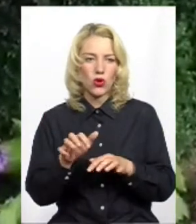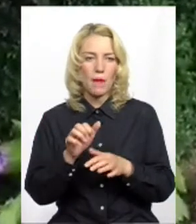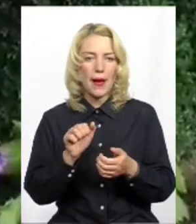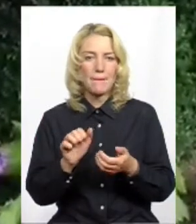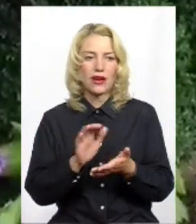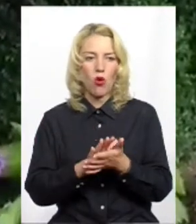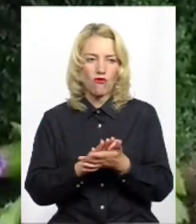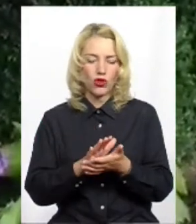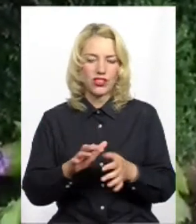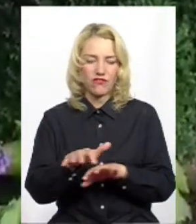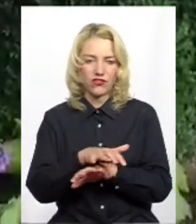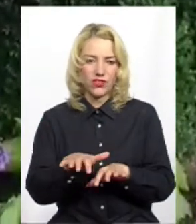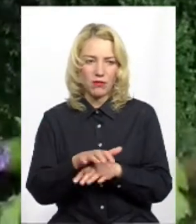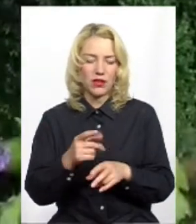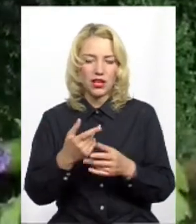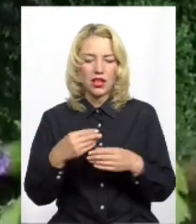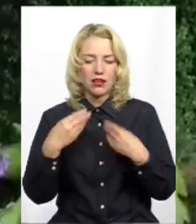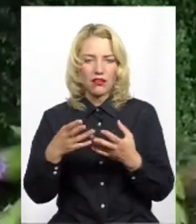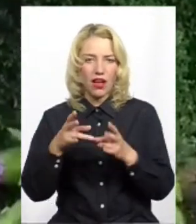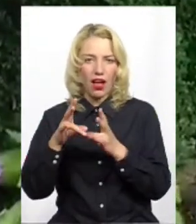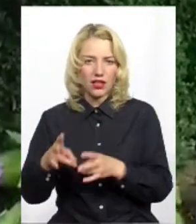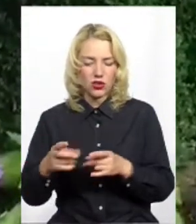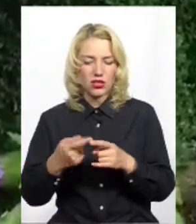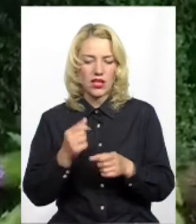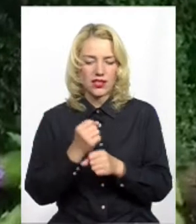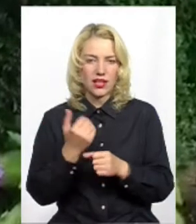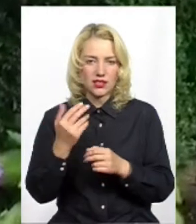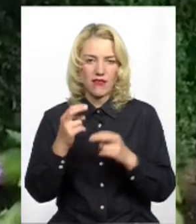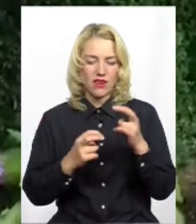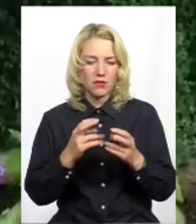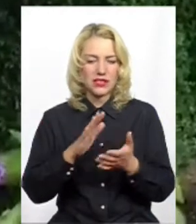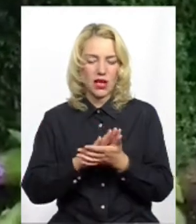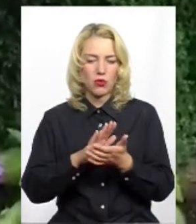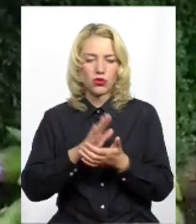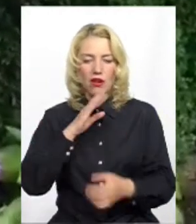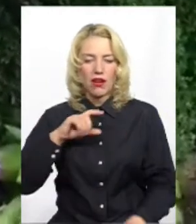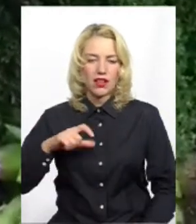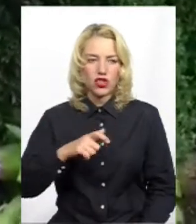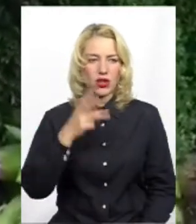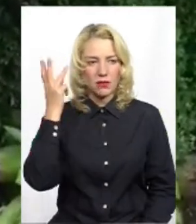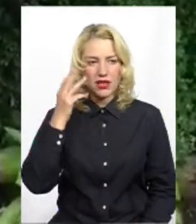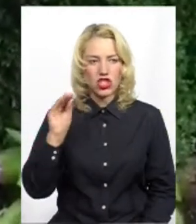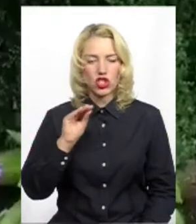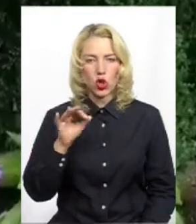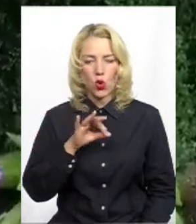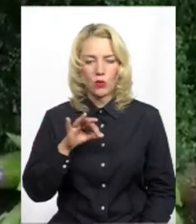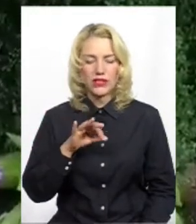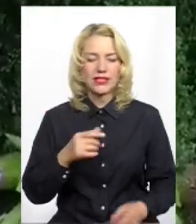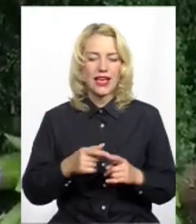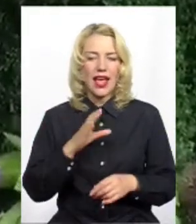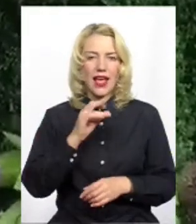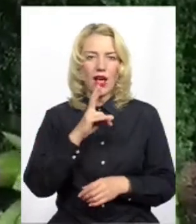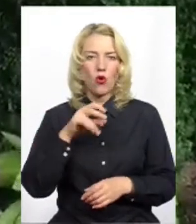катастрофи. Діяльність цієї фабрики створює забруднення річок Хмельницької і Житомирської області. Ні екологи, ні